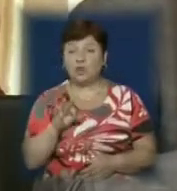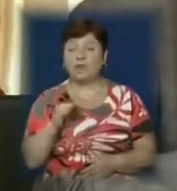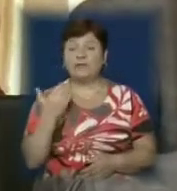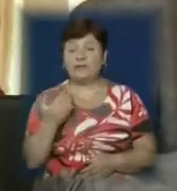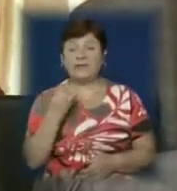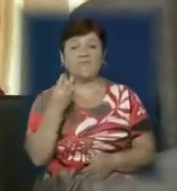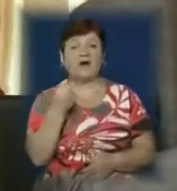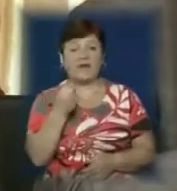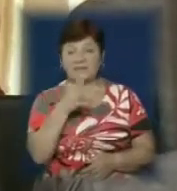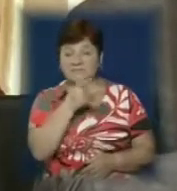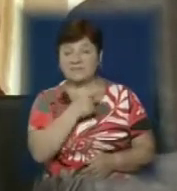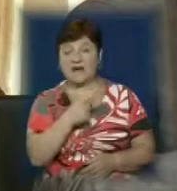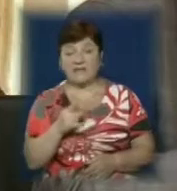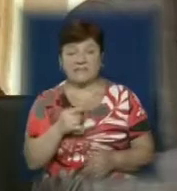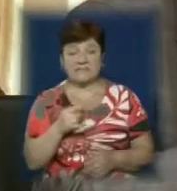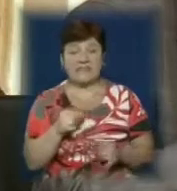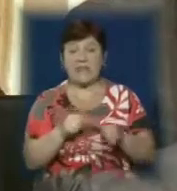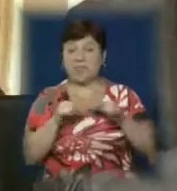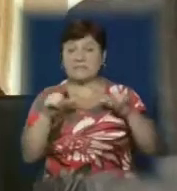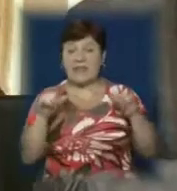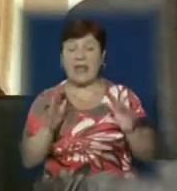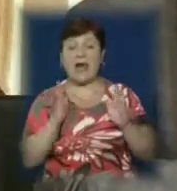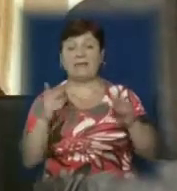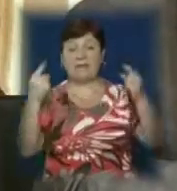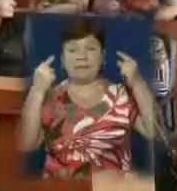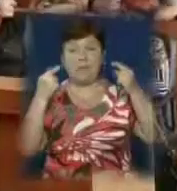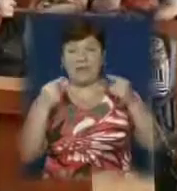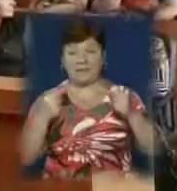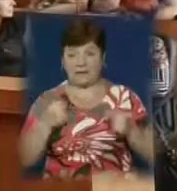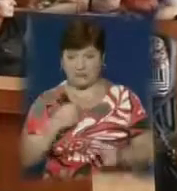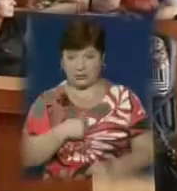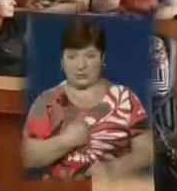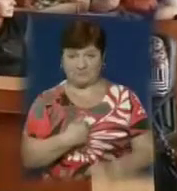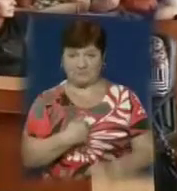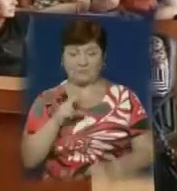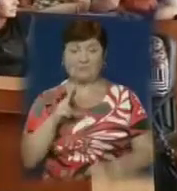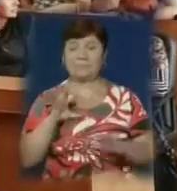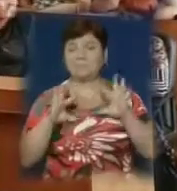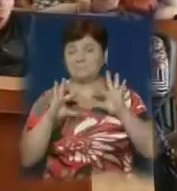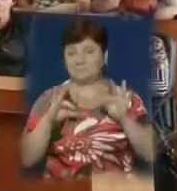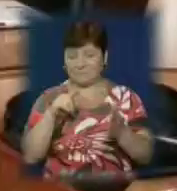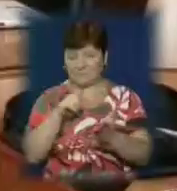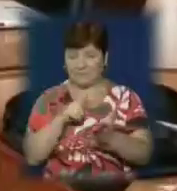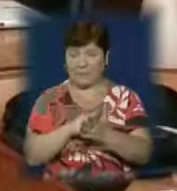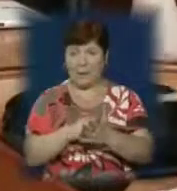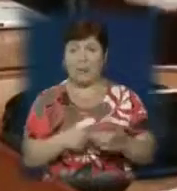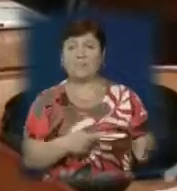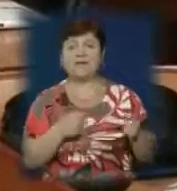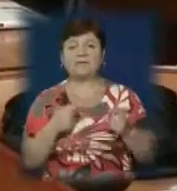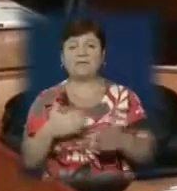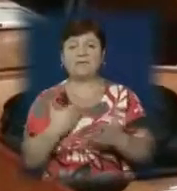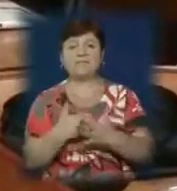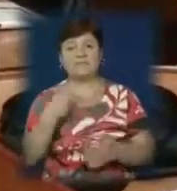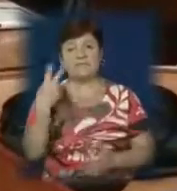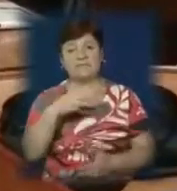вартість з часом не росте, а тільки падає на жаль. Як розповіли чиновники міськради, продаж цього майна принесе місту близько